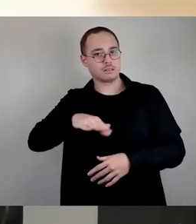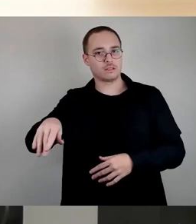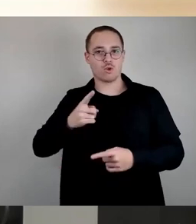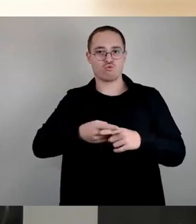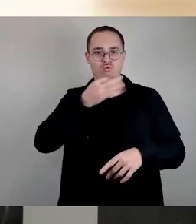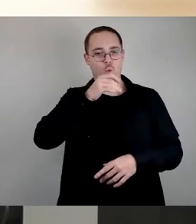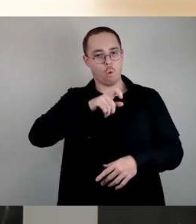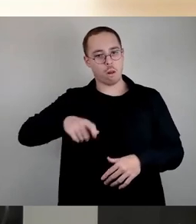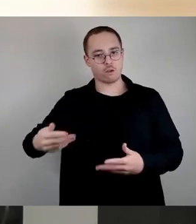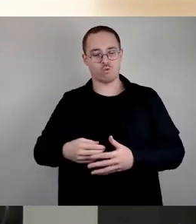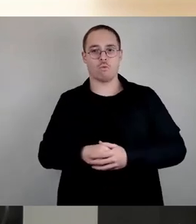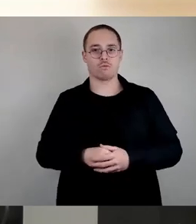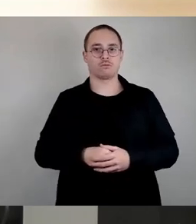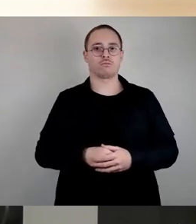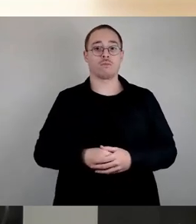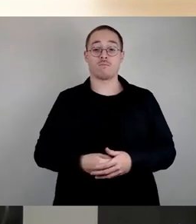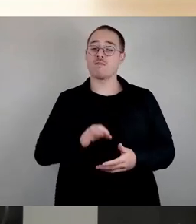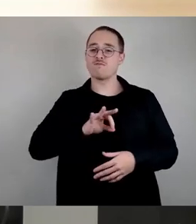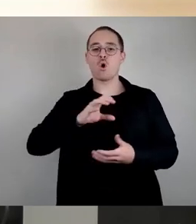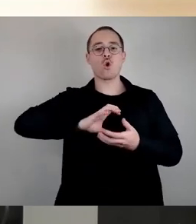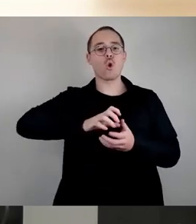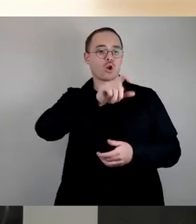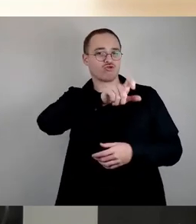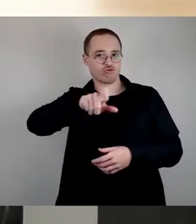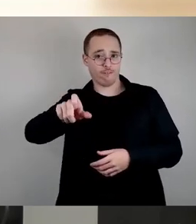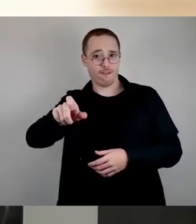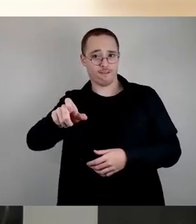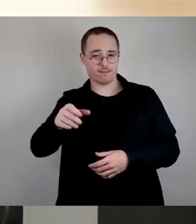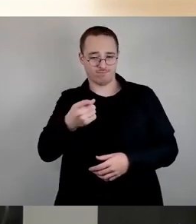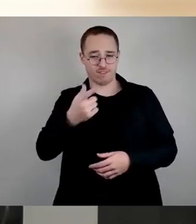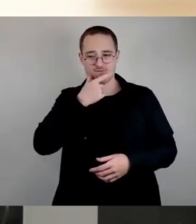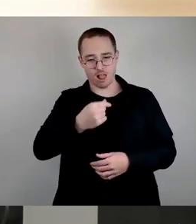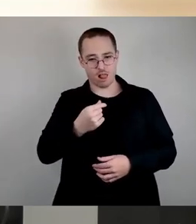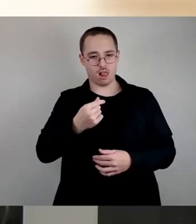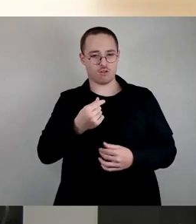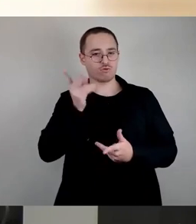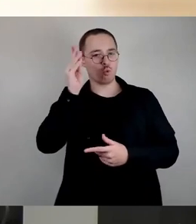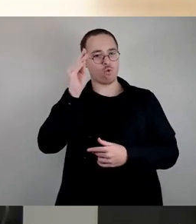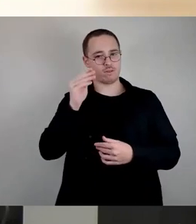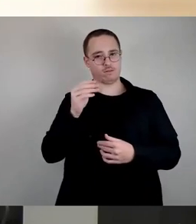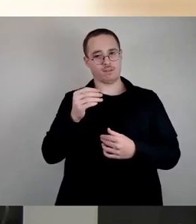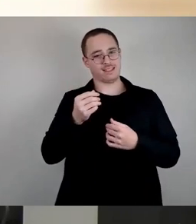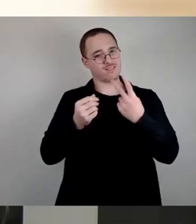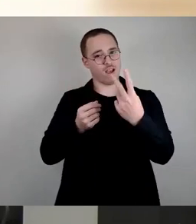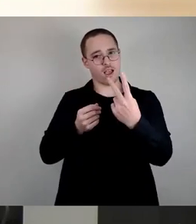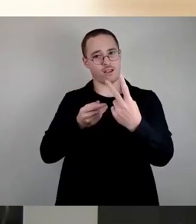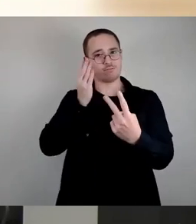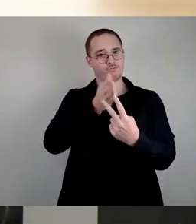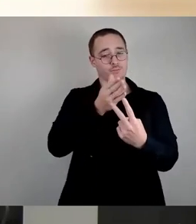Wir träumen und wissen aber, dass wir es brauchen und auch bekommen werden, das Schwimmbad unweit an der Königsbrücker Landstraße.